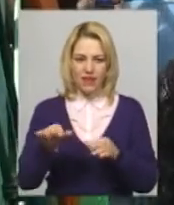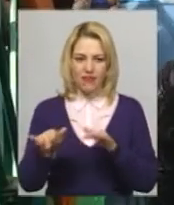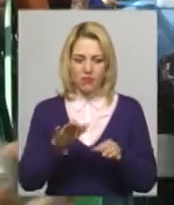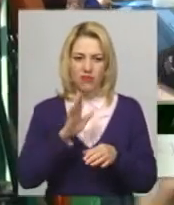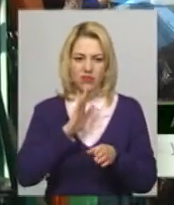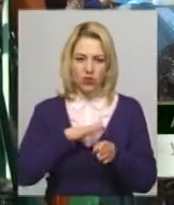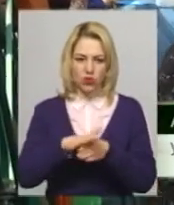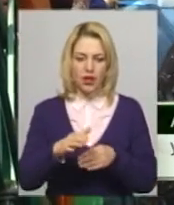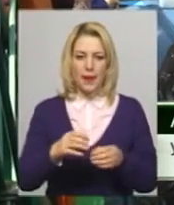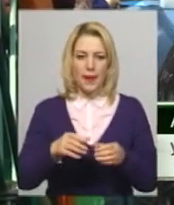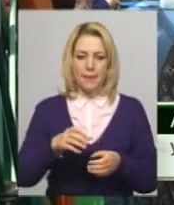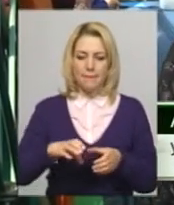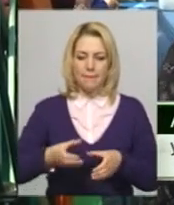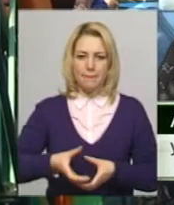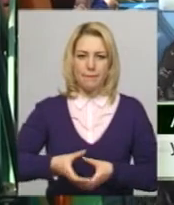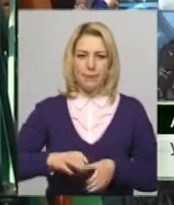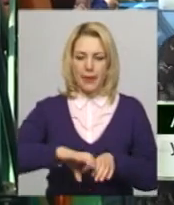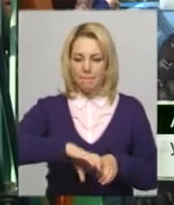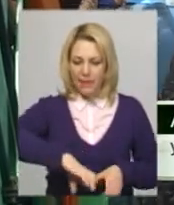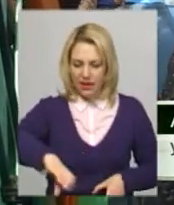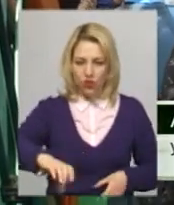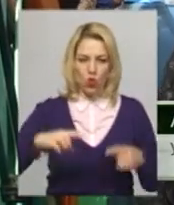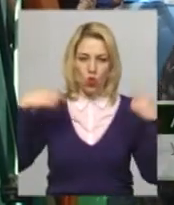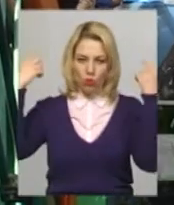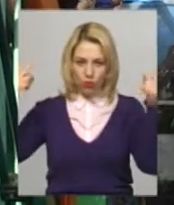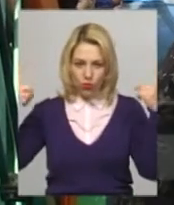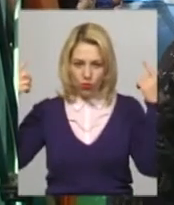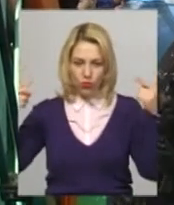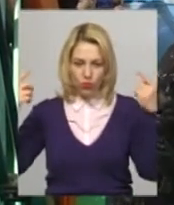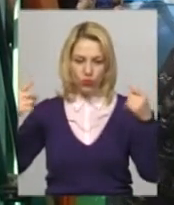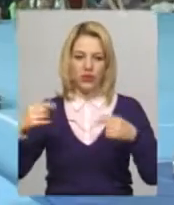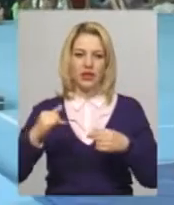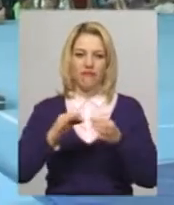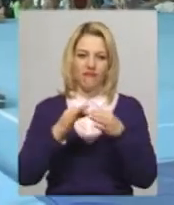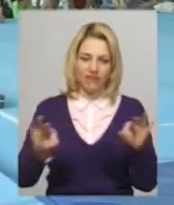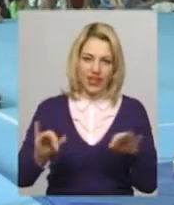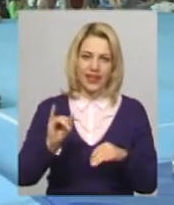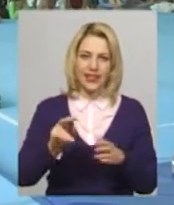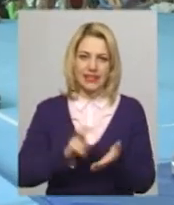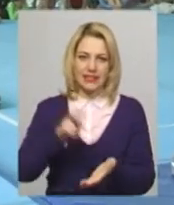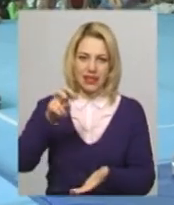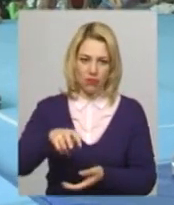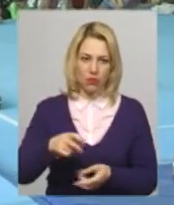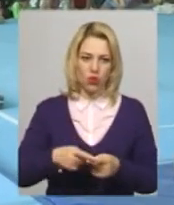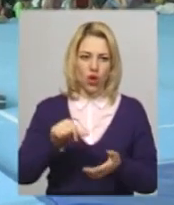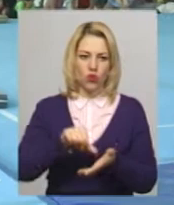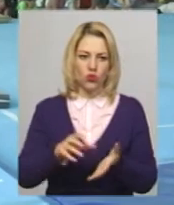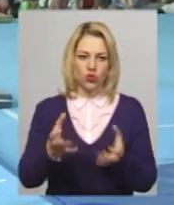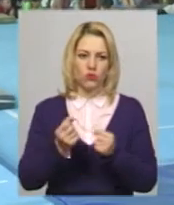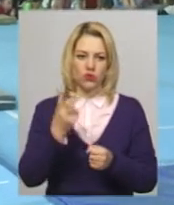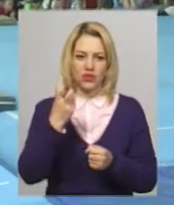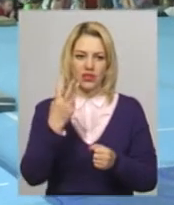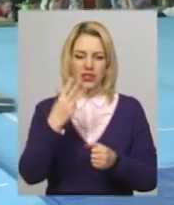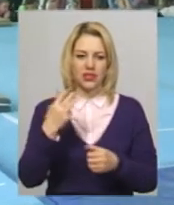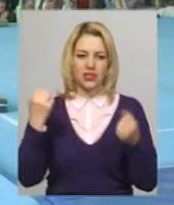Брівно, колода, бруси, вільні і стрибок. Участь у змаганнях беруть 230 спортсменів.